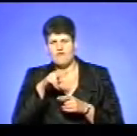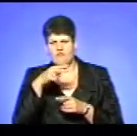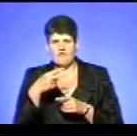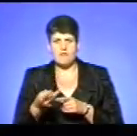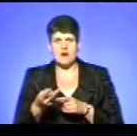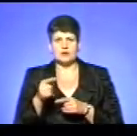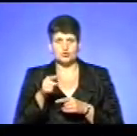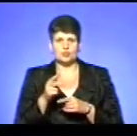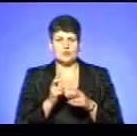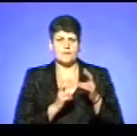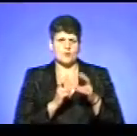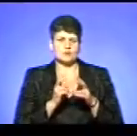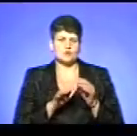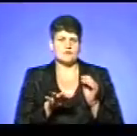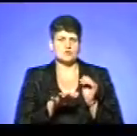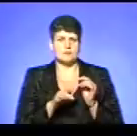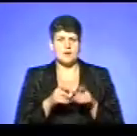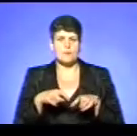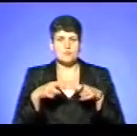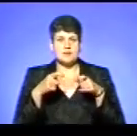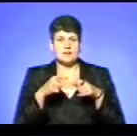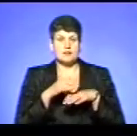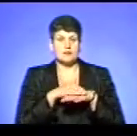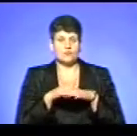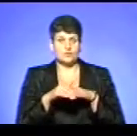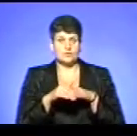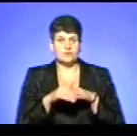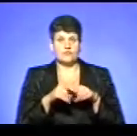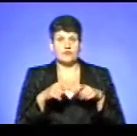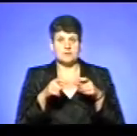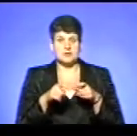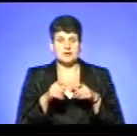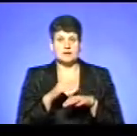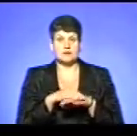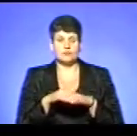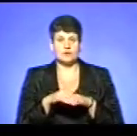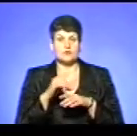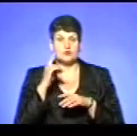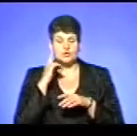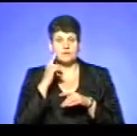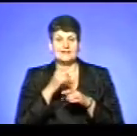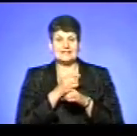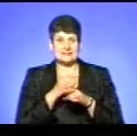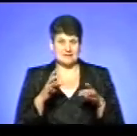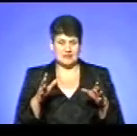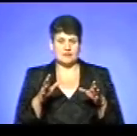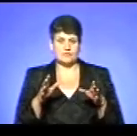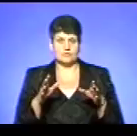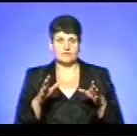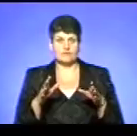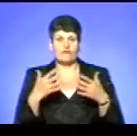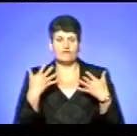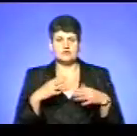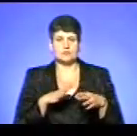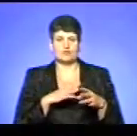як тут промислова зона. Ми повибігали на двір, і тут після того взриву був великий